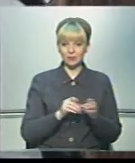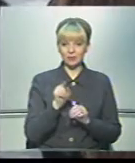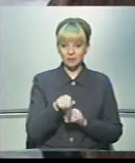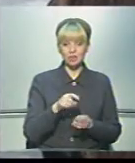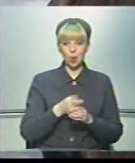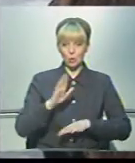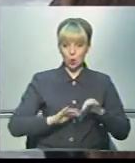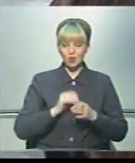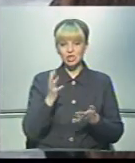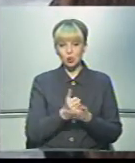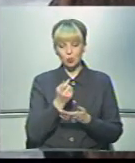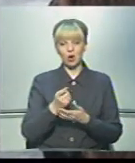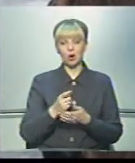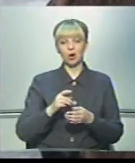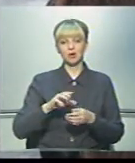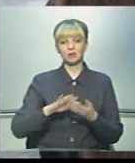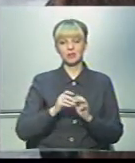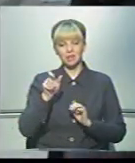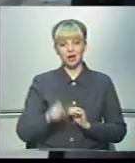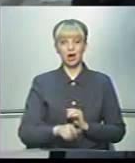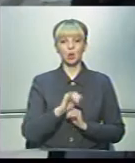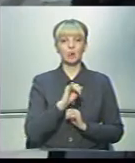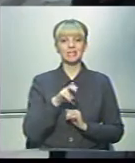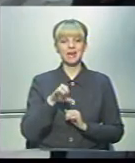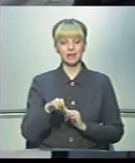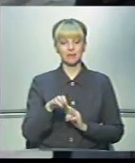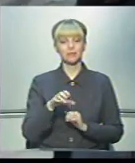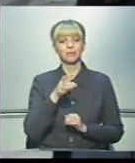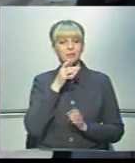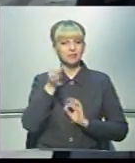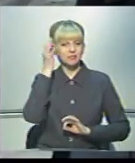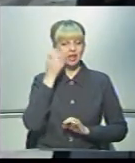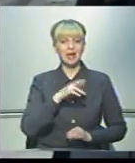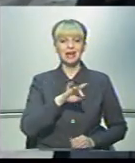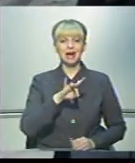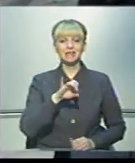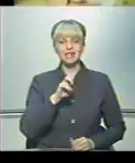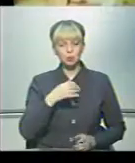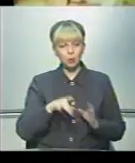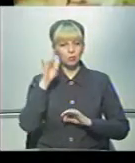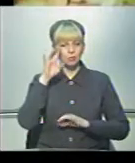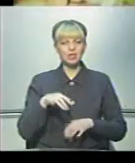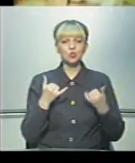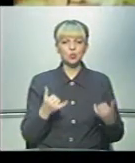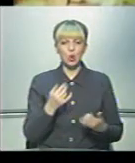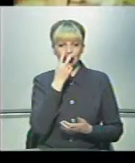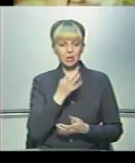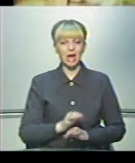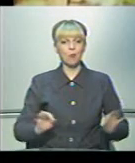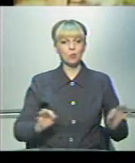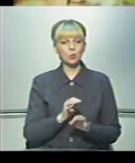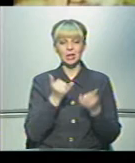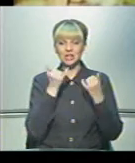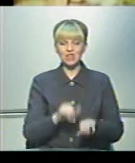ним цю ж професію здобував і його земляк Прокіп Стратій. Він пригадує ці часи, Назарій вже був популярним, і його сучасним поглядом на музику